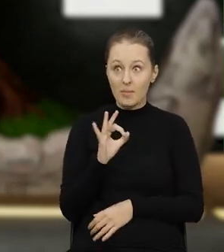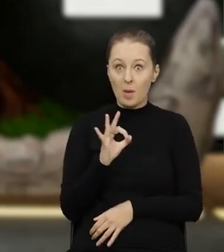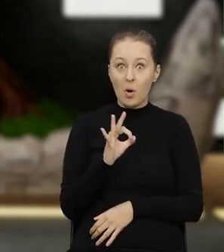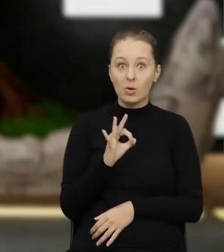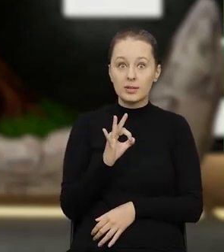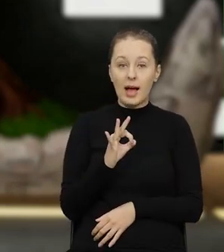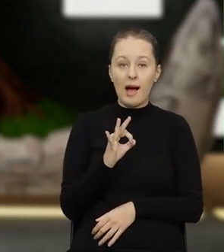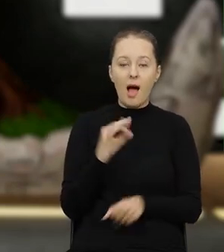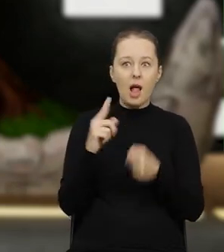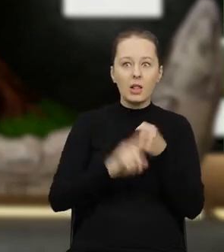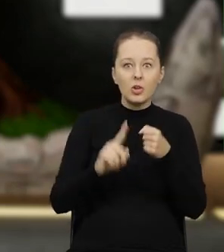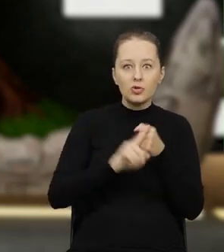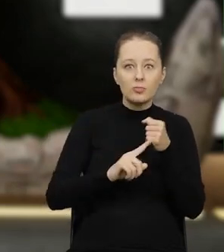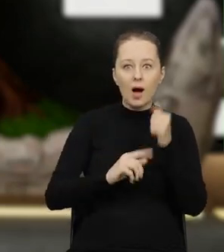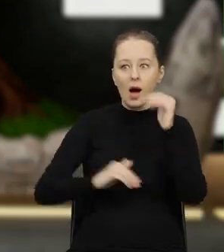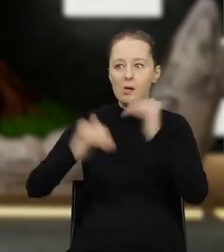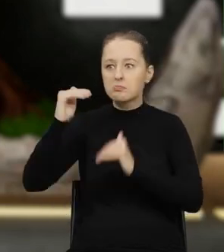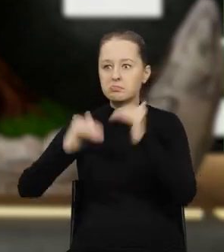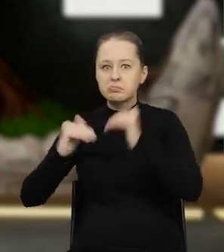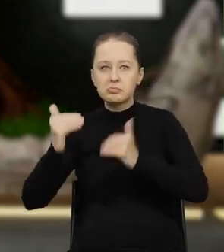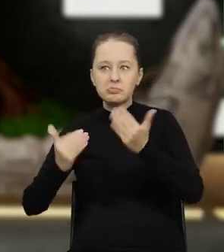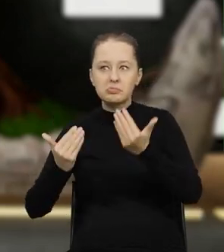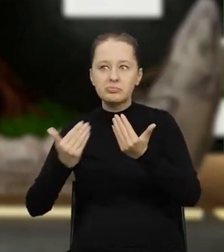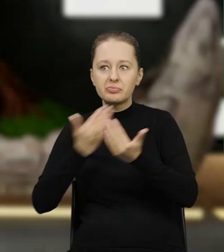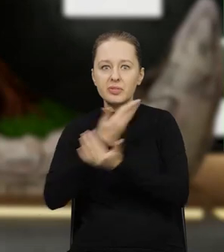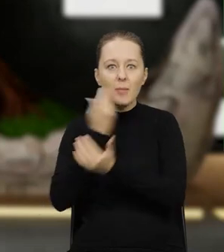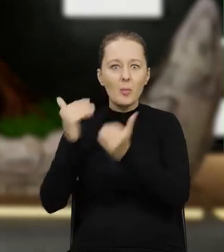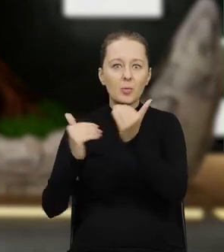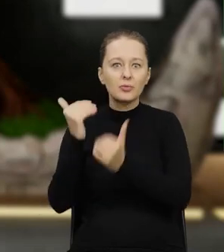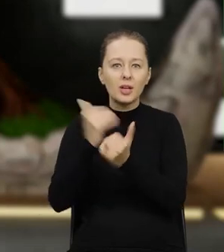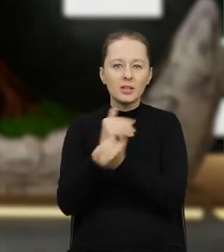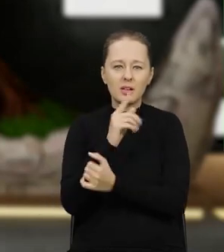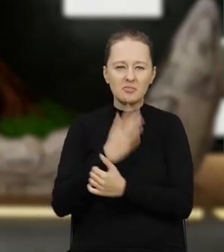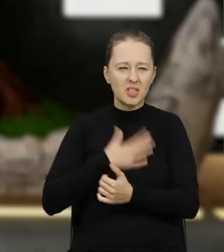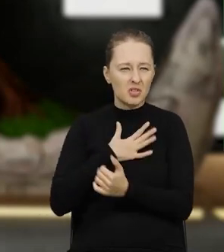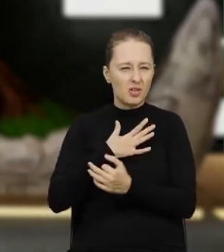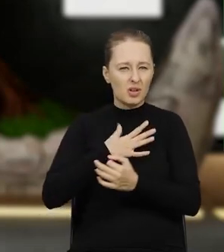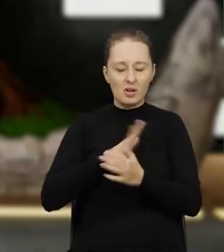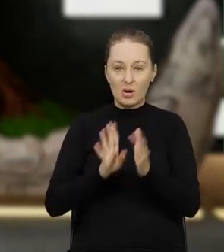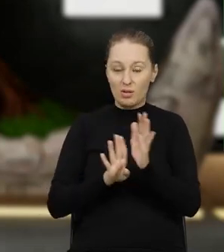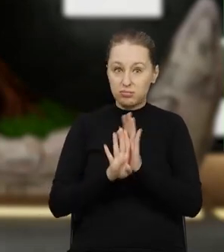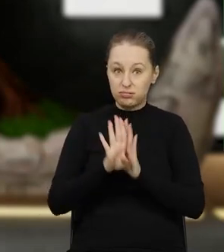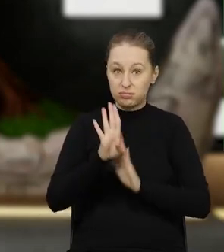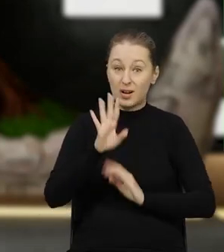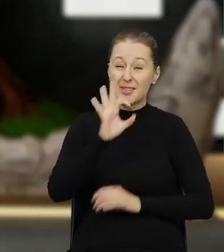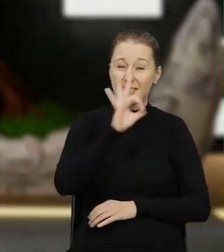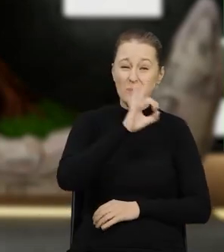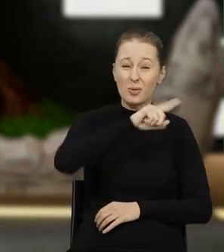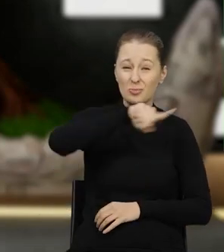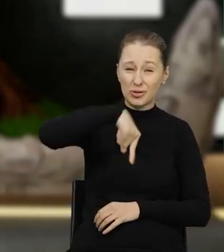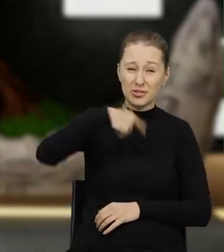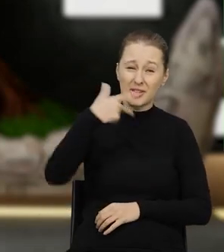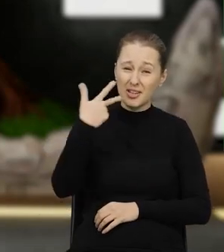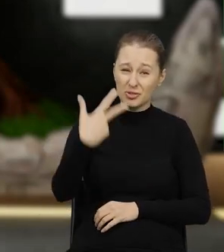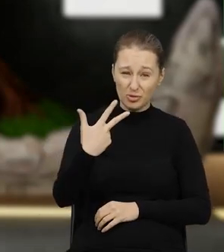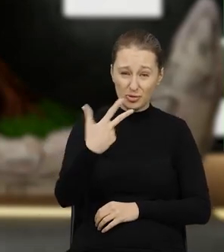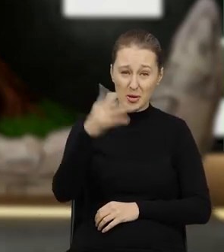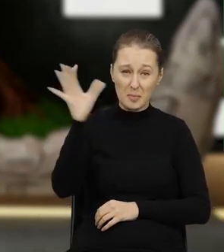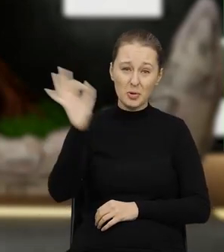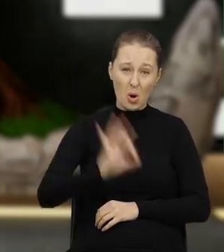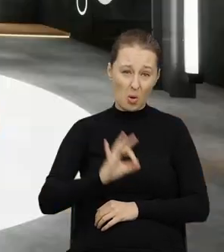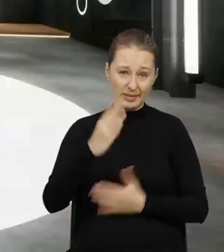jakby ta liczba nieporównana z niczym wydaje się wysoka. No ale tak jak powiedzieliśmy już wcześniej, jest to 0,3